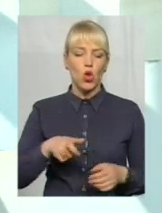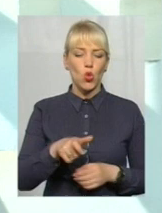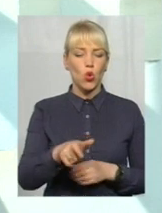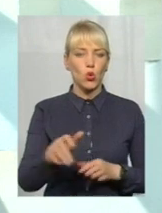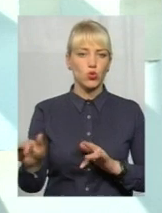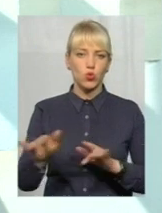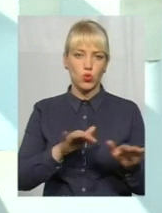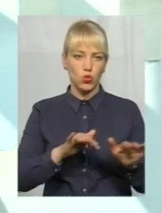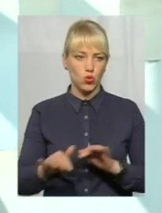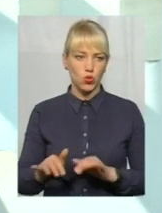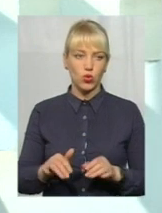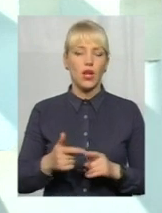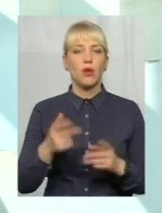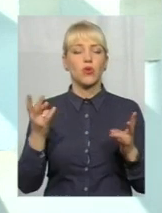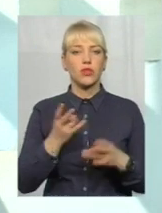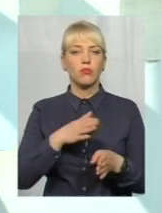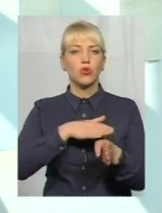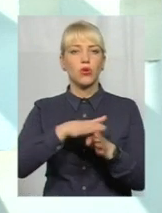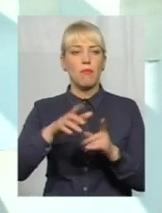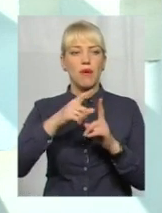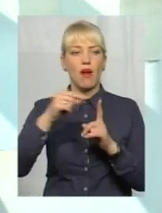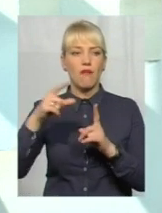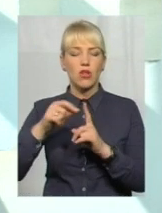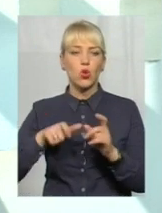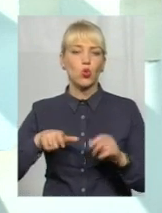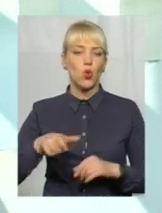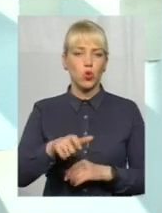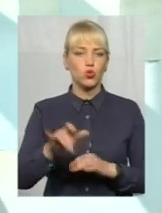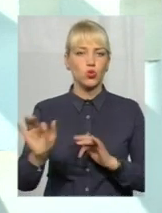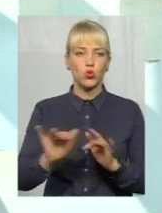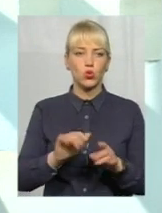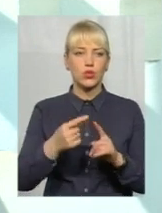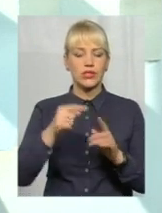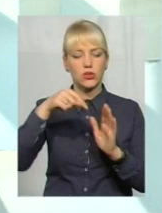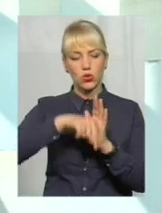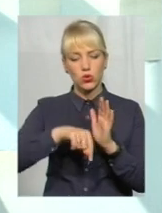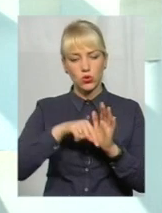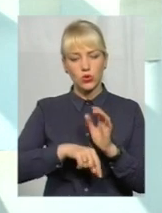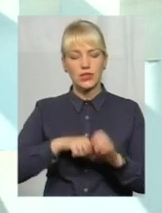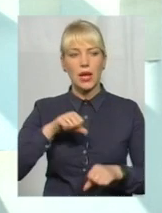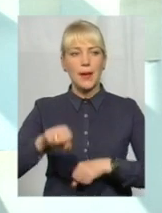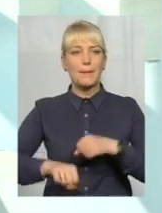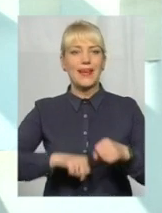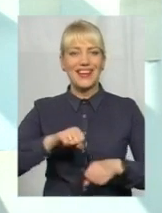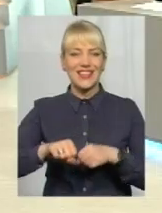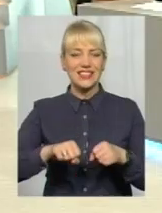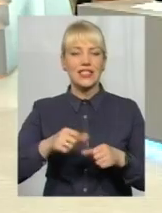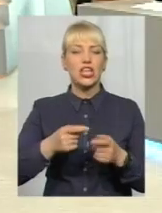потрібно дотримуватись правил дорожнього руху. Особливо це стосується переїзду через пішохідні переходи,